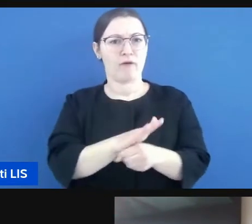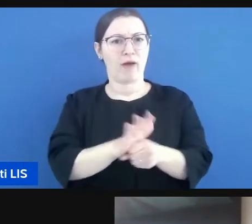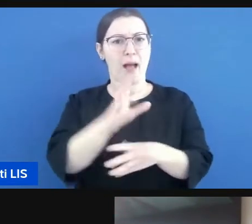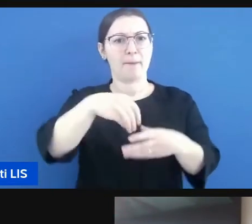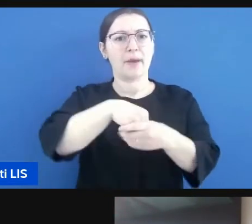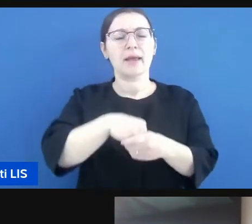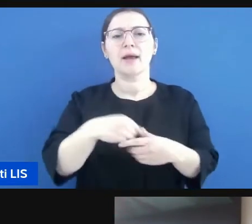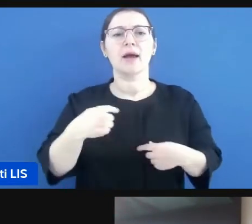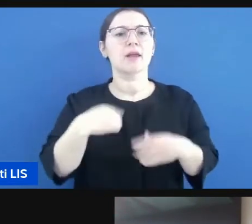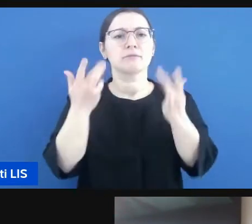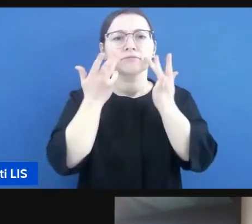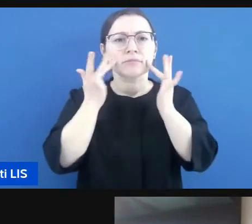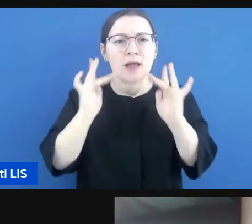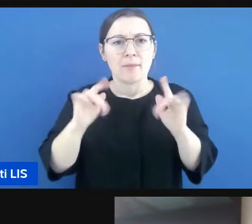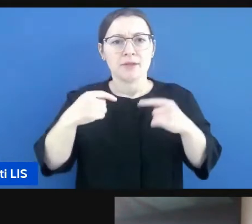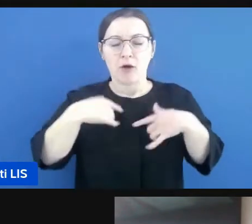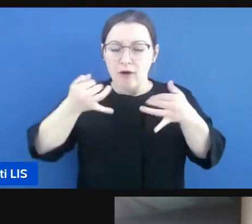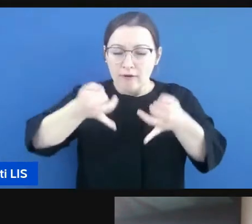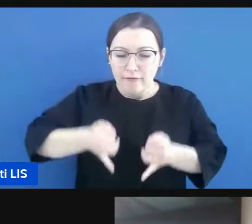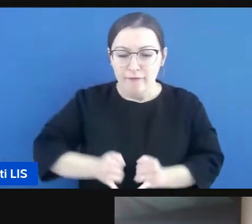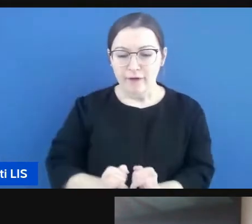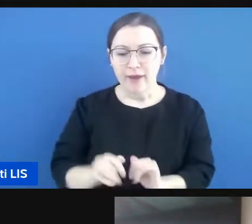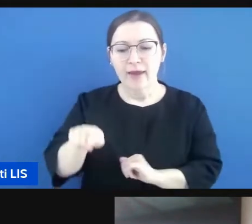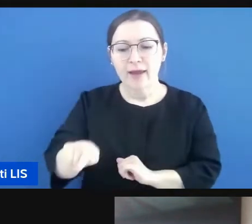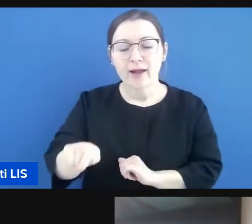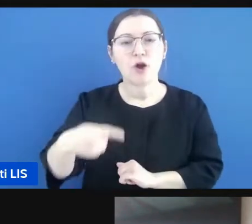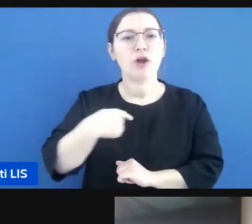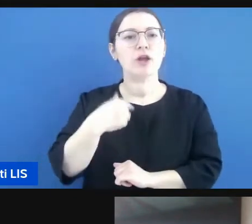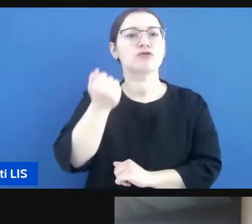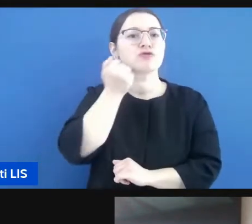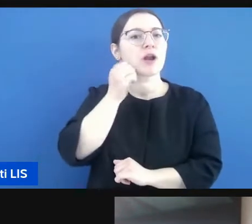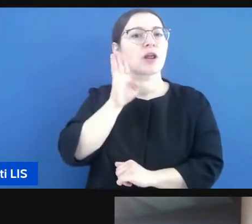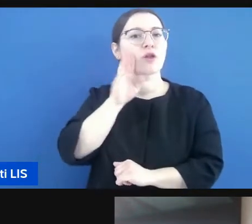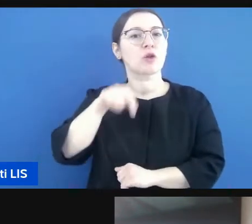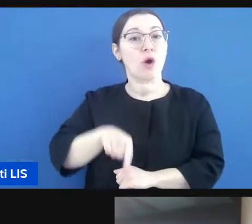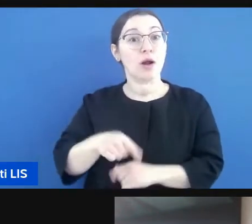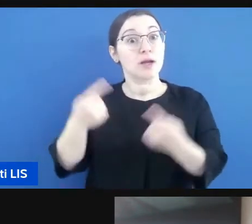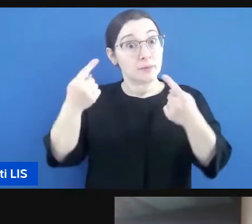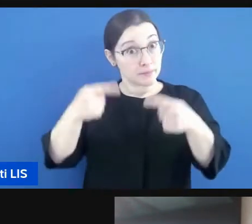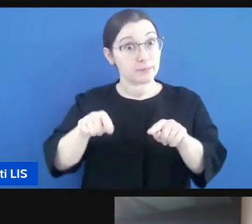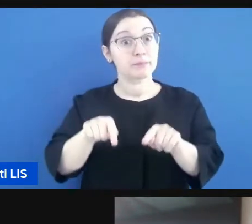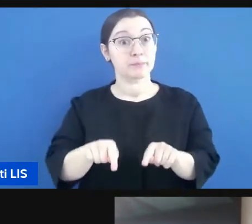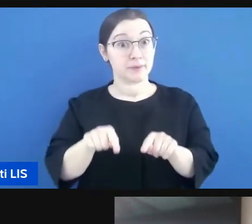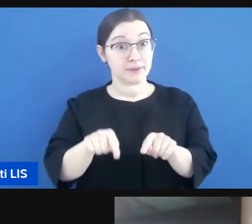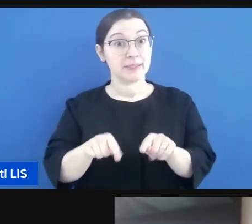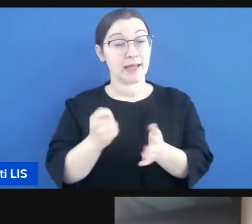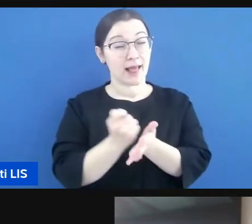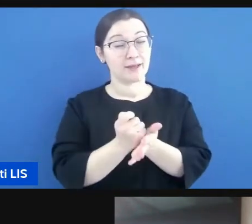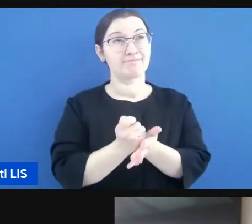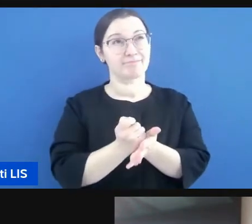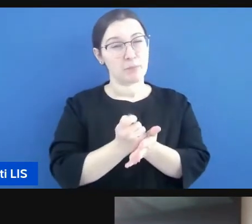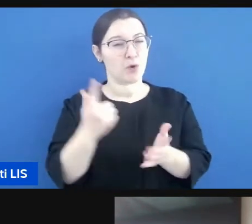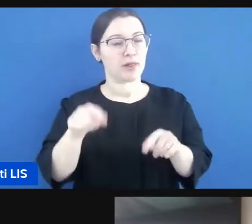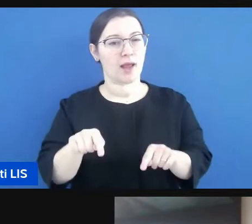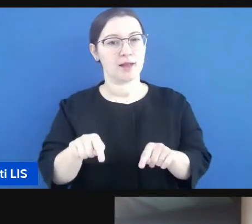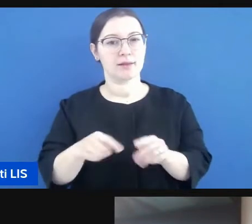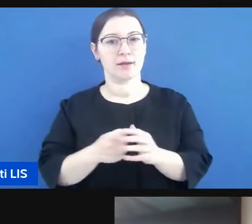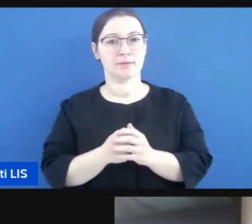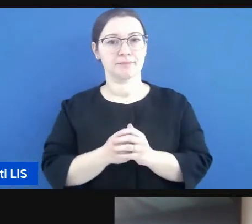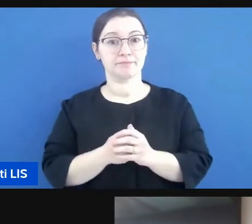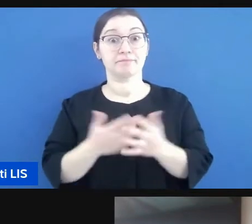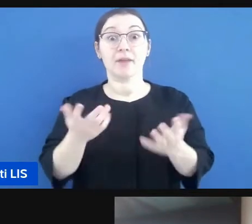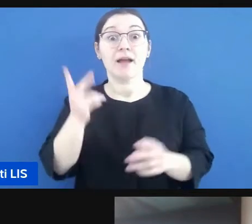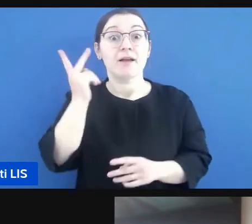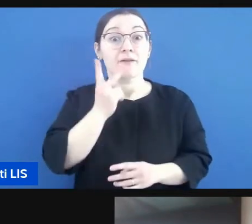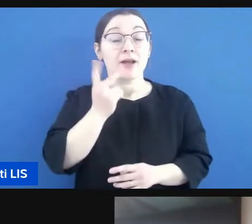semplicemente con mio figlio il genitore che questa credo sia un'altra delle cose più importanti però perché il